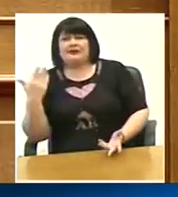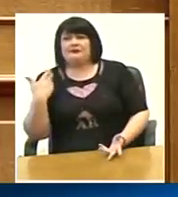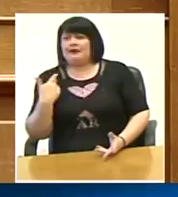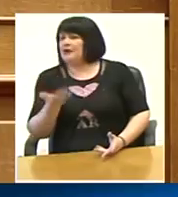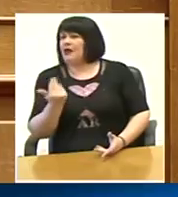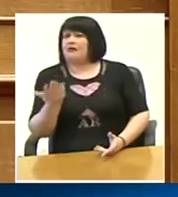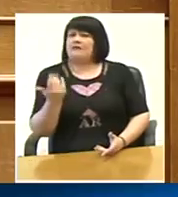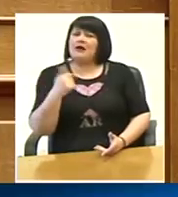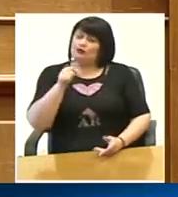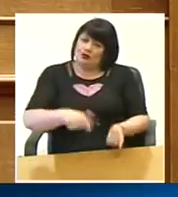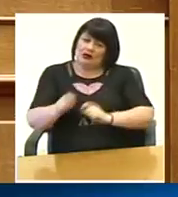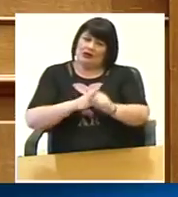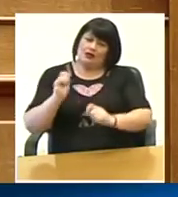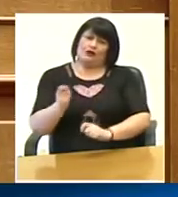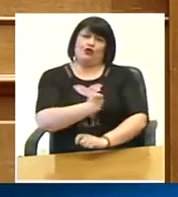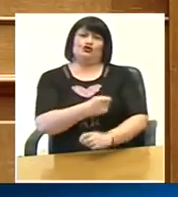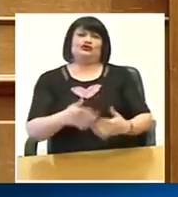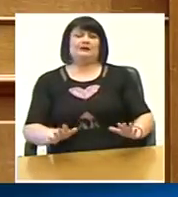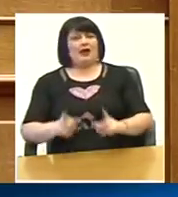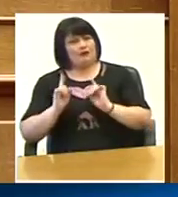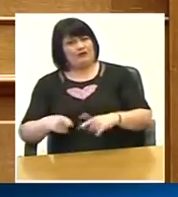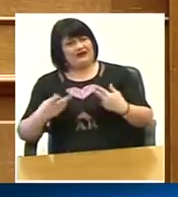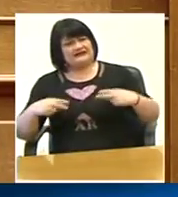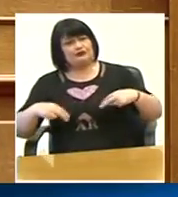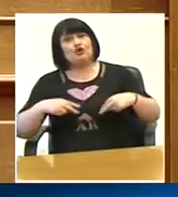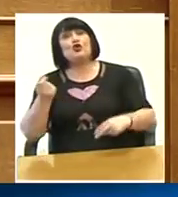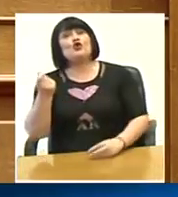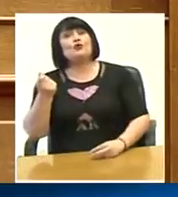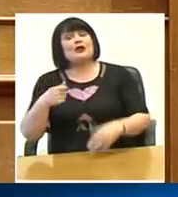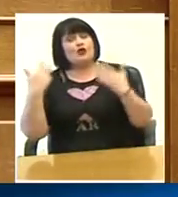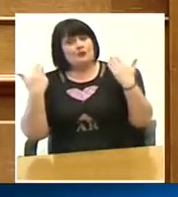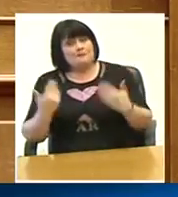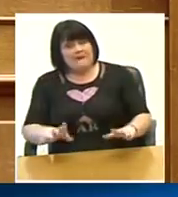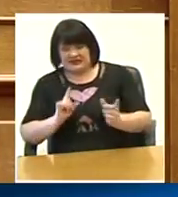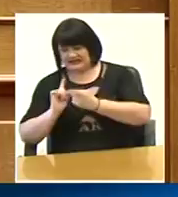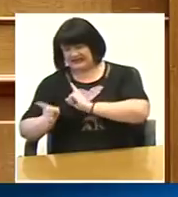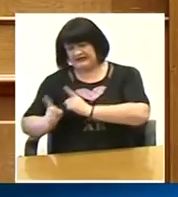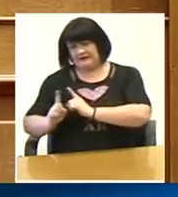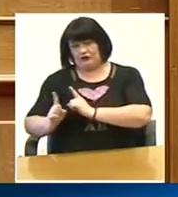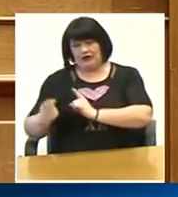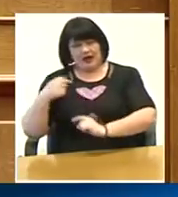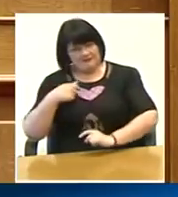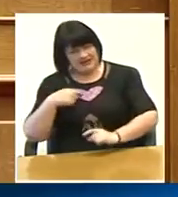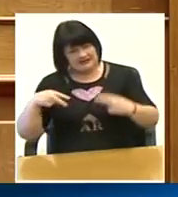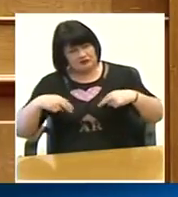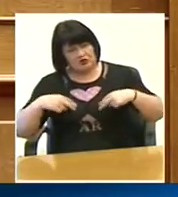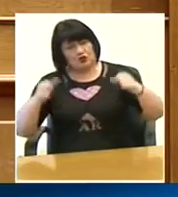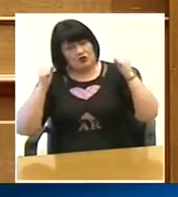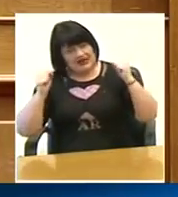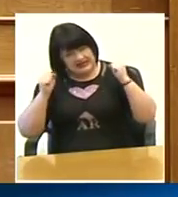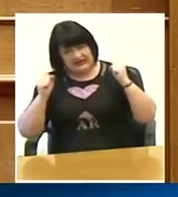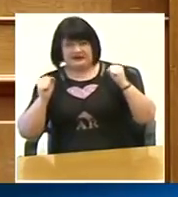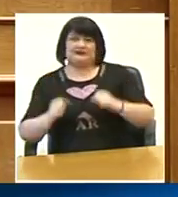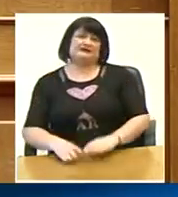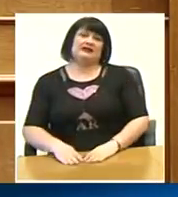τις οποίες κάναμε αυτό έγινε με απόφαση του Υπουργείου Οικονομικών μετά και από συμφωνία δική μας για να χωριθεί αυτό από